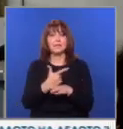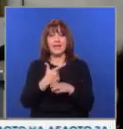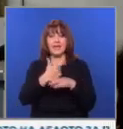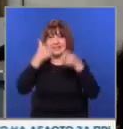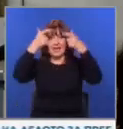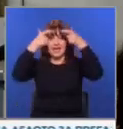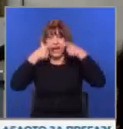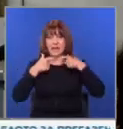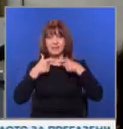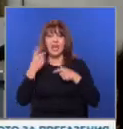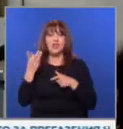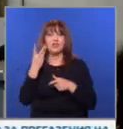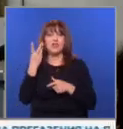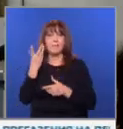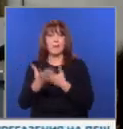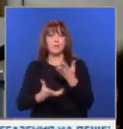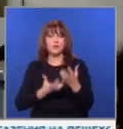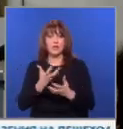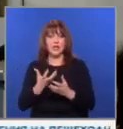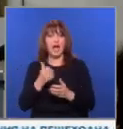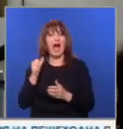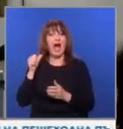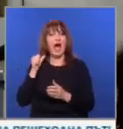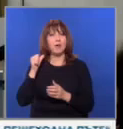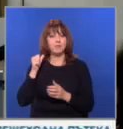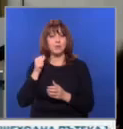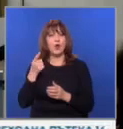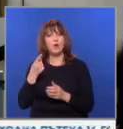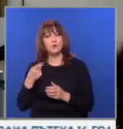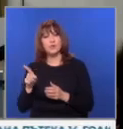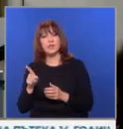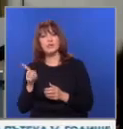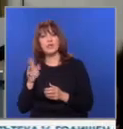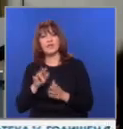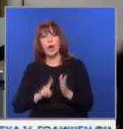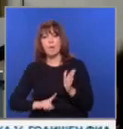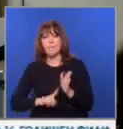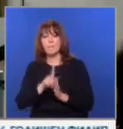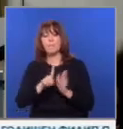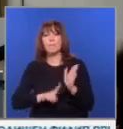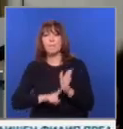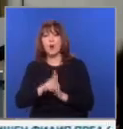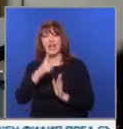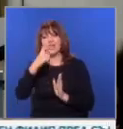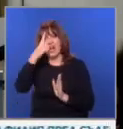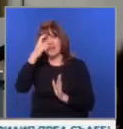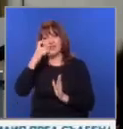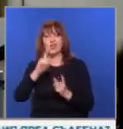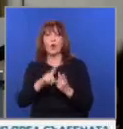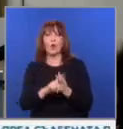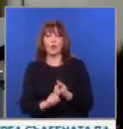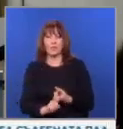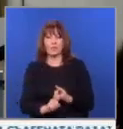Три има в пожара по време на първата мисия Аполо, а останалите по време на полети на Сувалките Чаленджер и Колумбия.